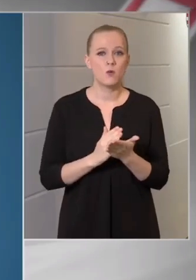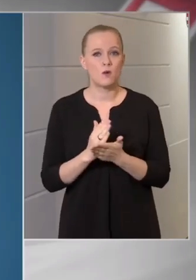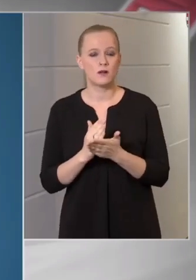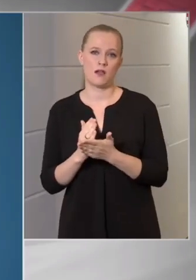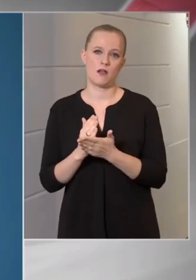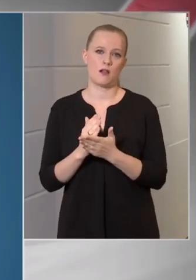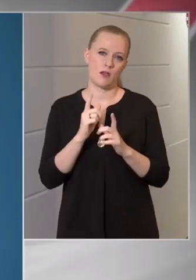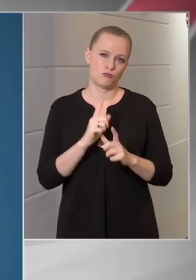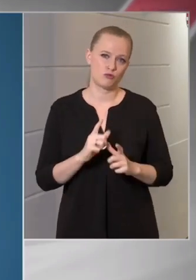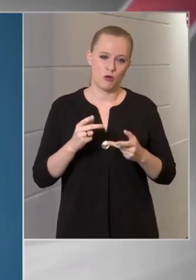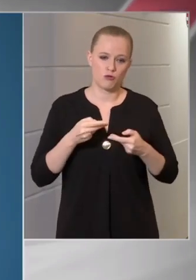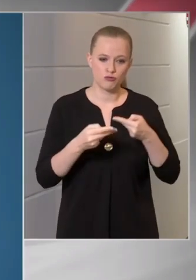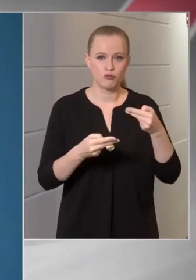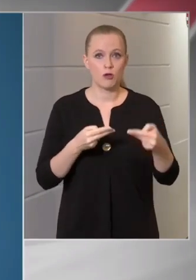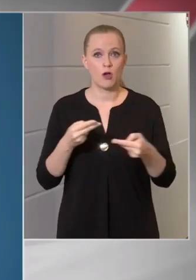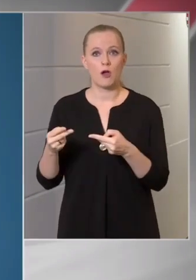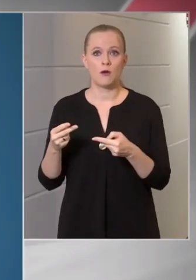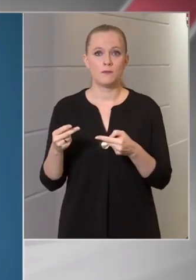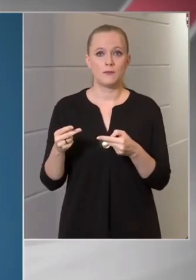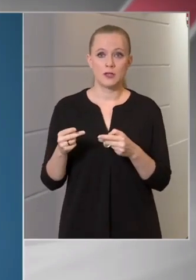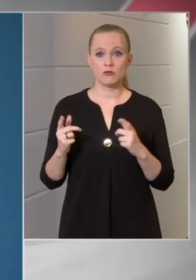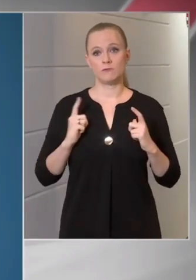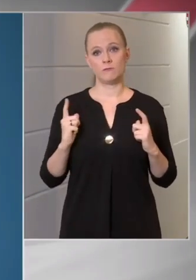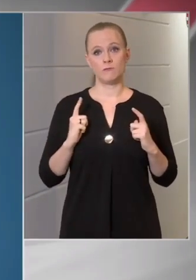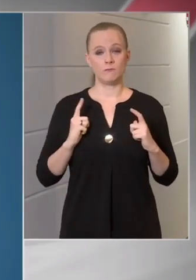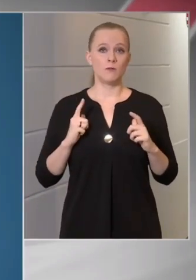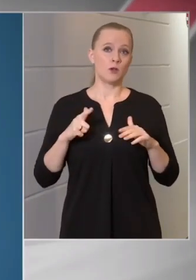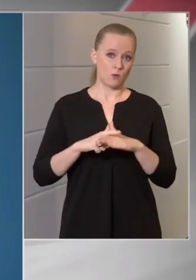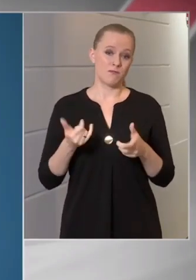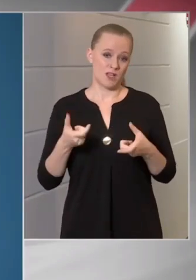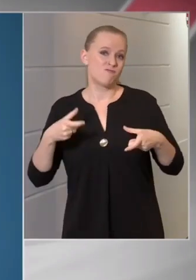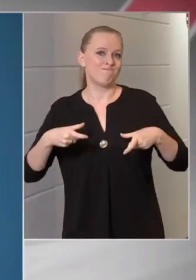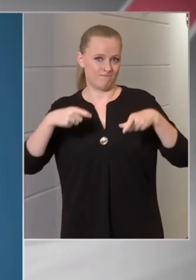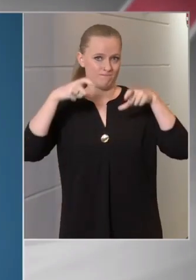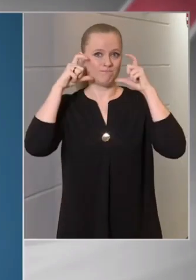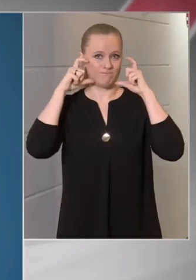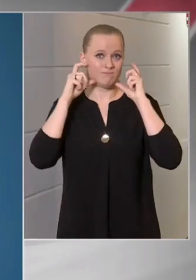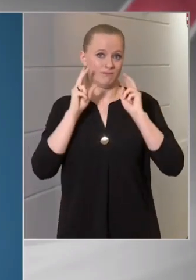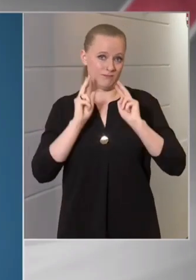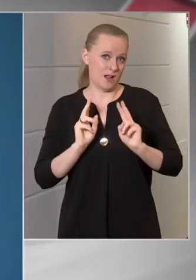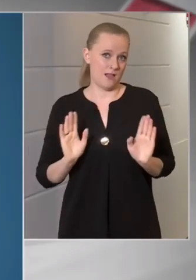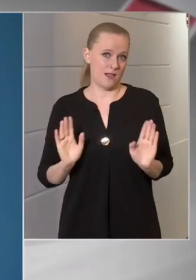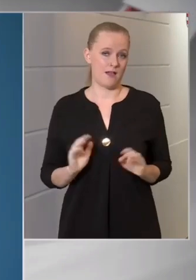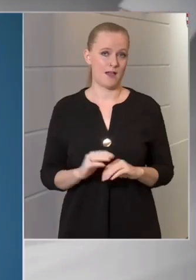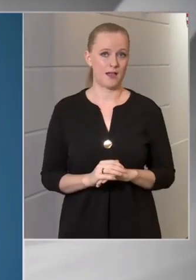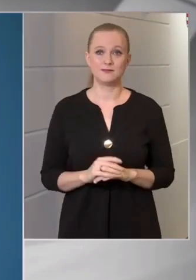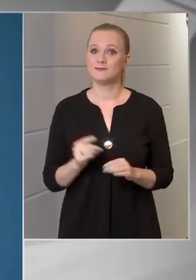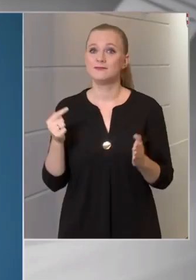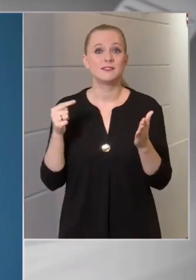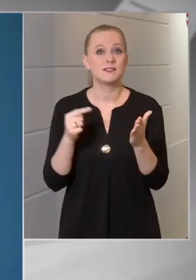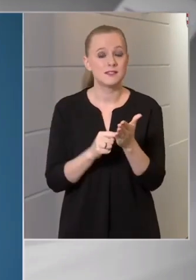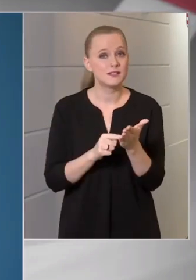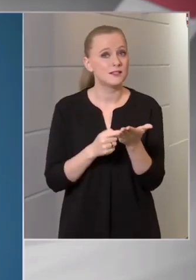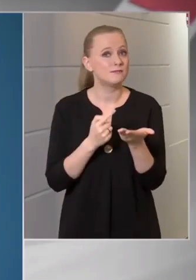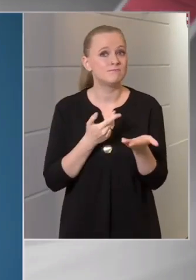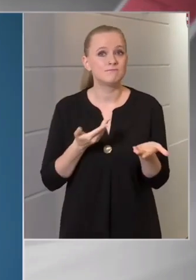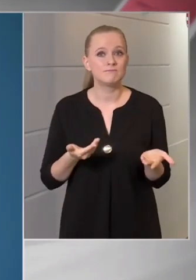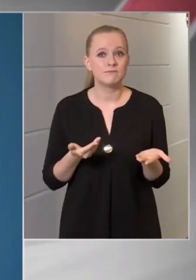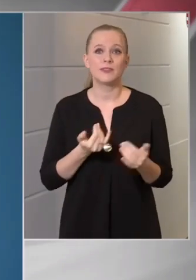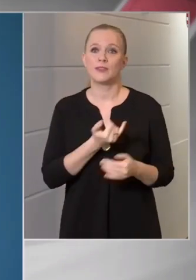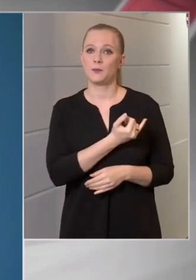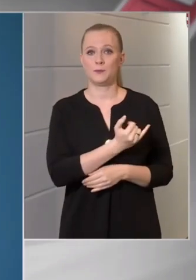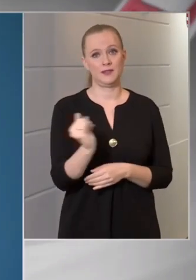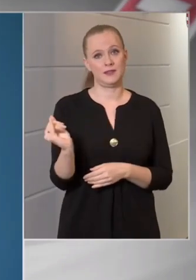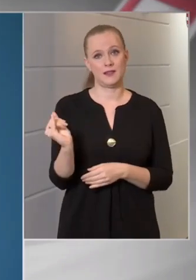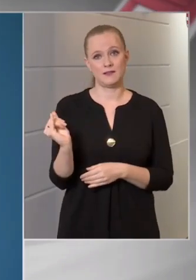lassúbb, és a kétfogás között is feltesszük a maszkot. Mert az a cél, hogy mindenki,